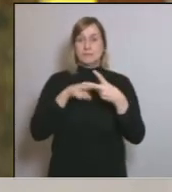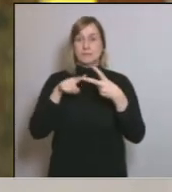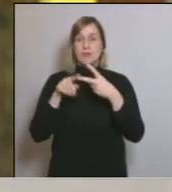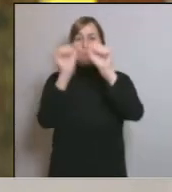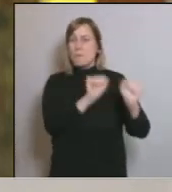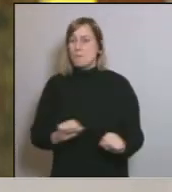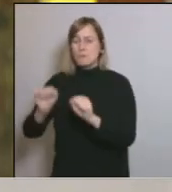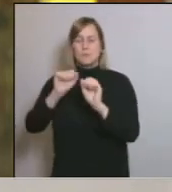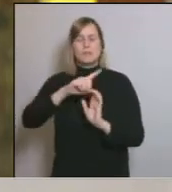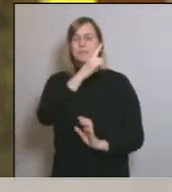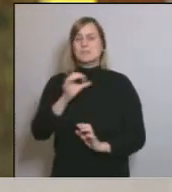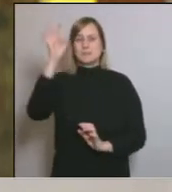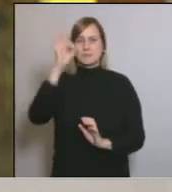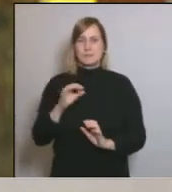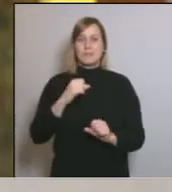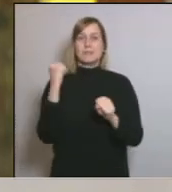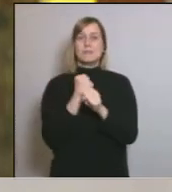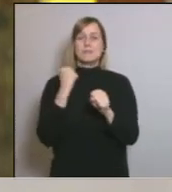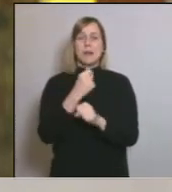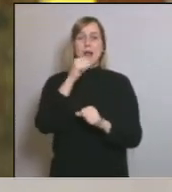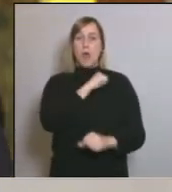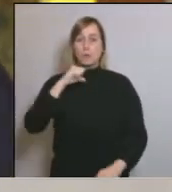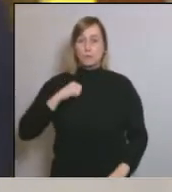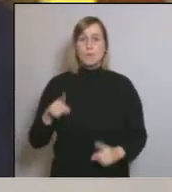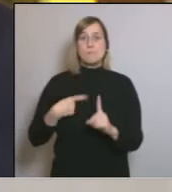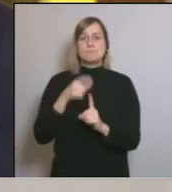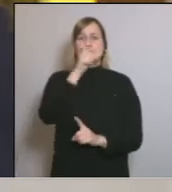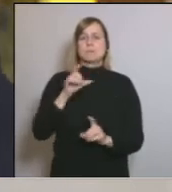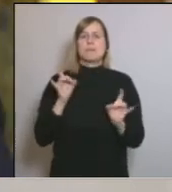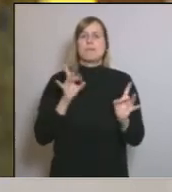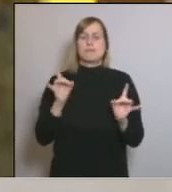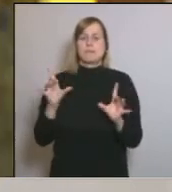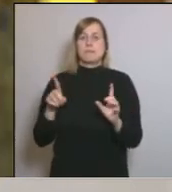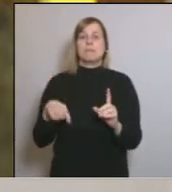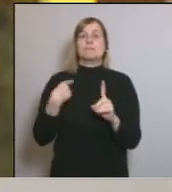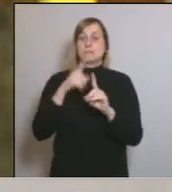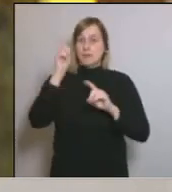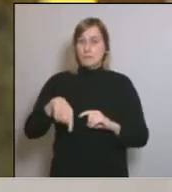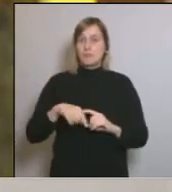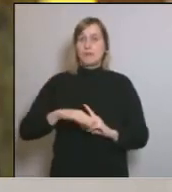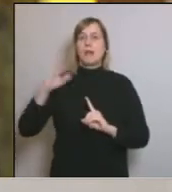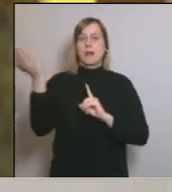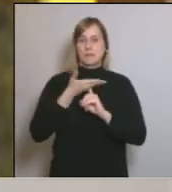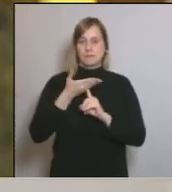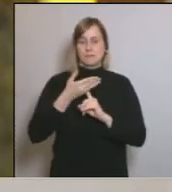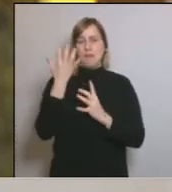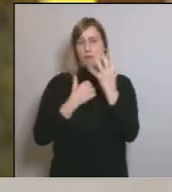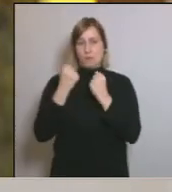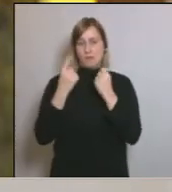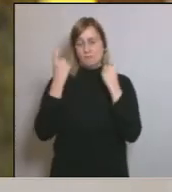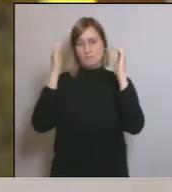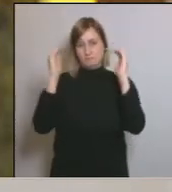de treballadors autònoms i de les persones més vulnerables i la reducció de l'impacte econòmic. I en tercer lloc,